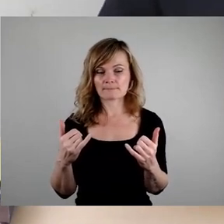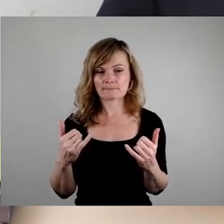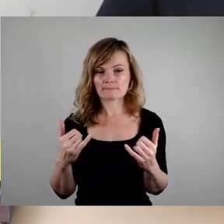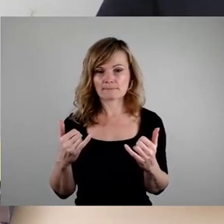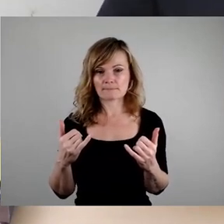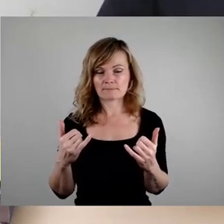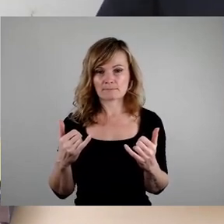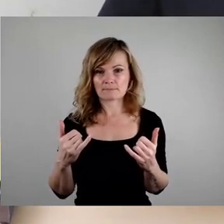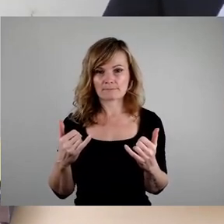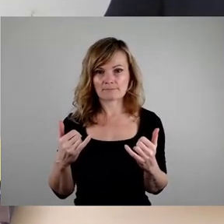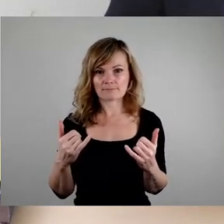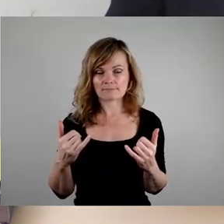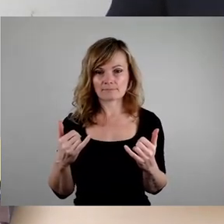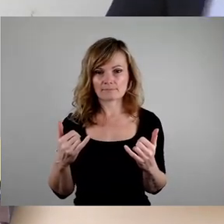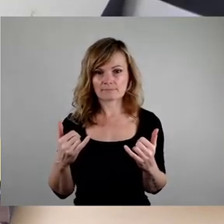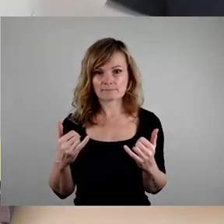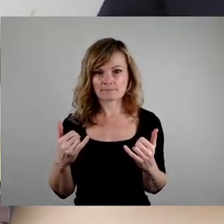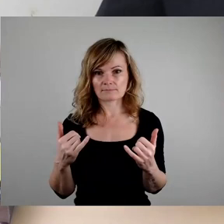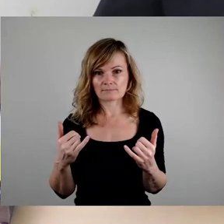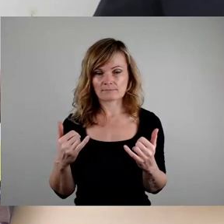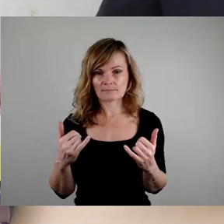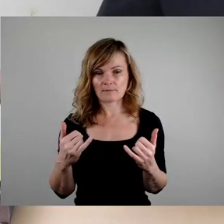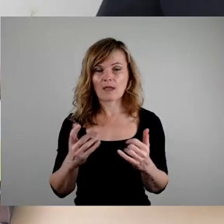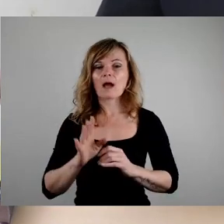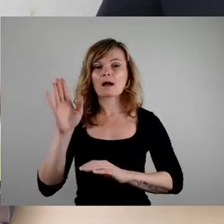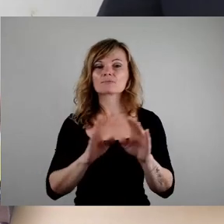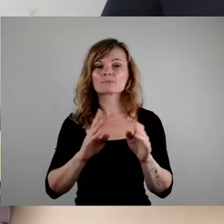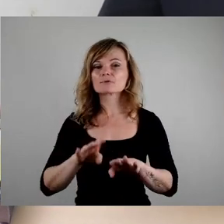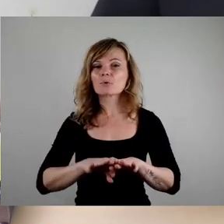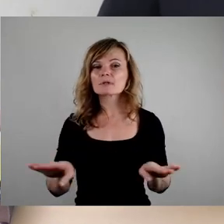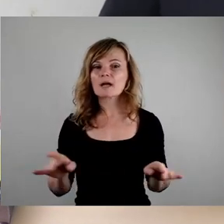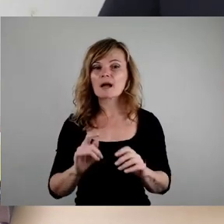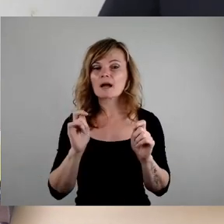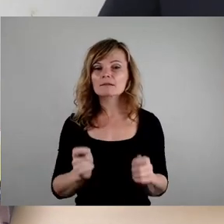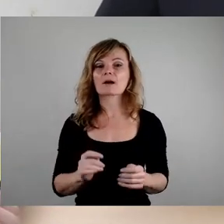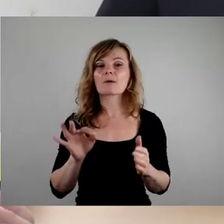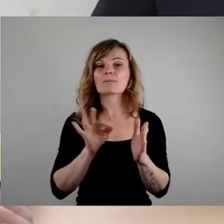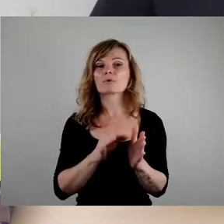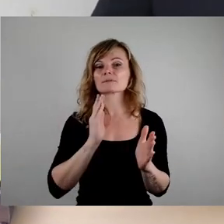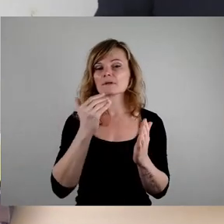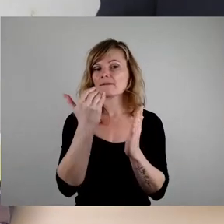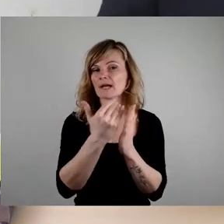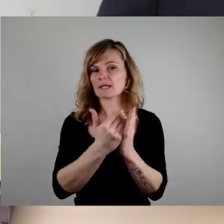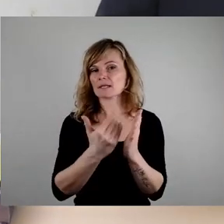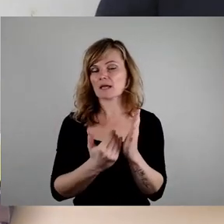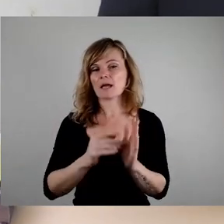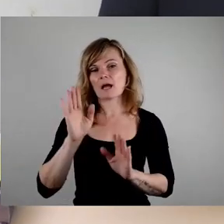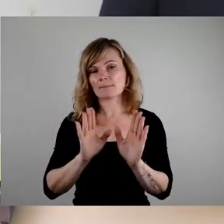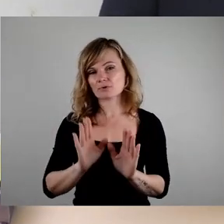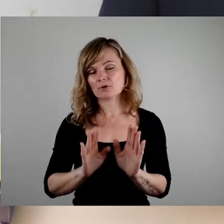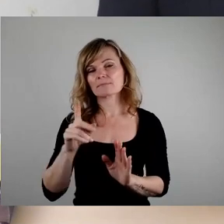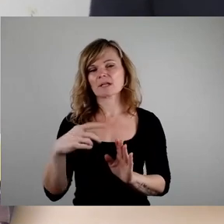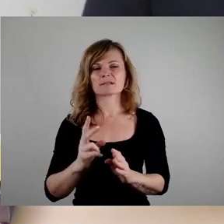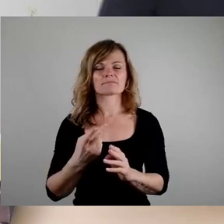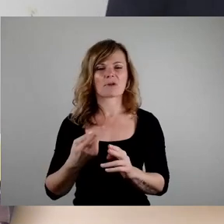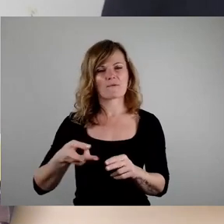Abstimmungsgrundlage den Antrag machen und den punktweise abstimmen. Dann haben wir das in Elm Ritt alles, was so